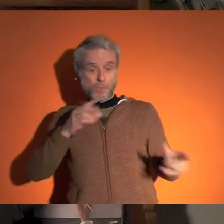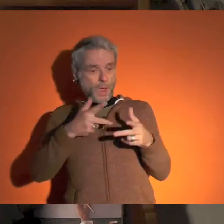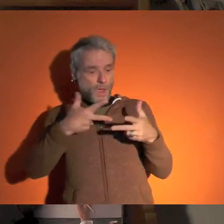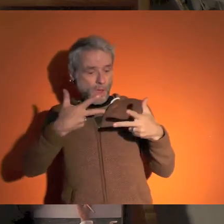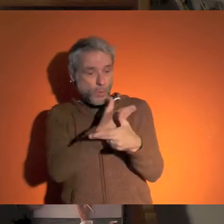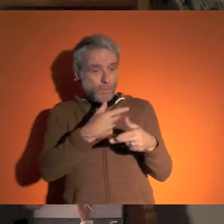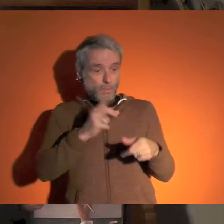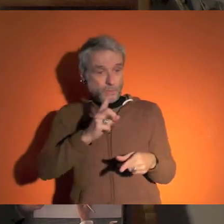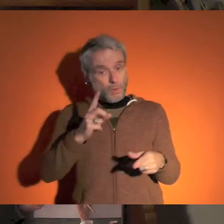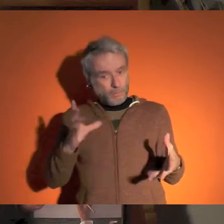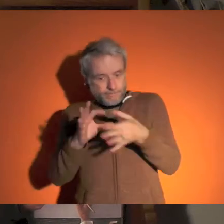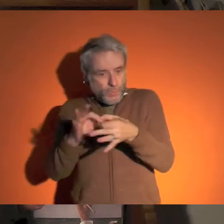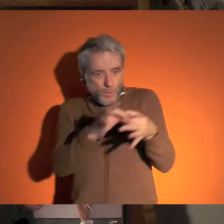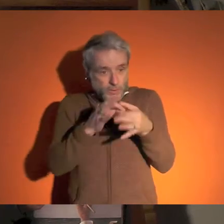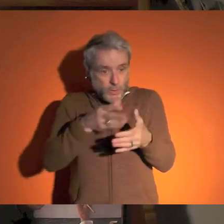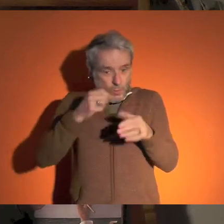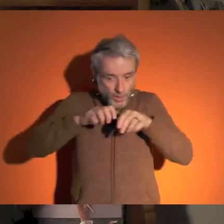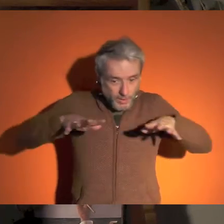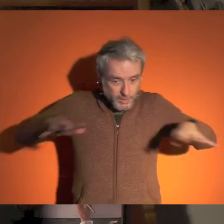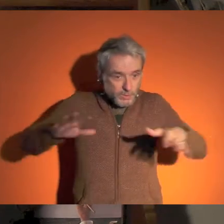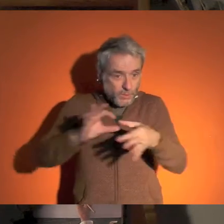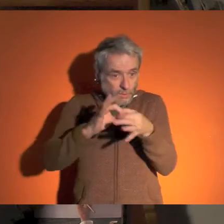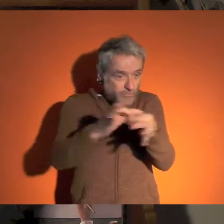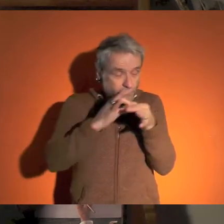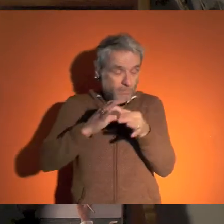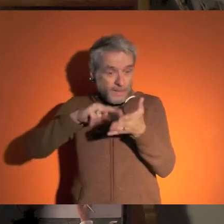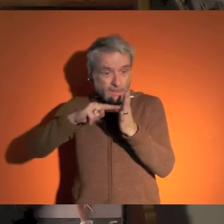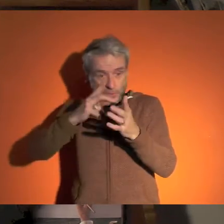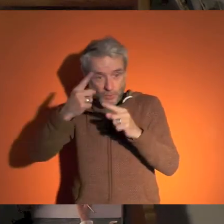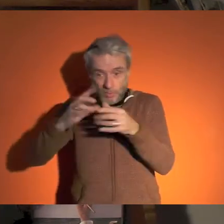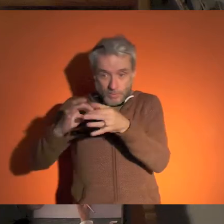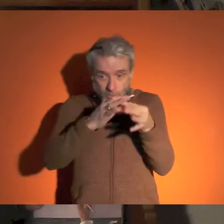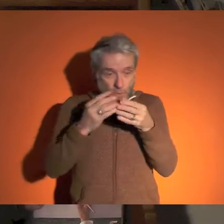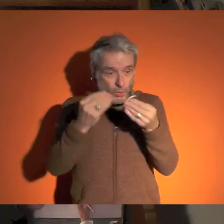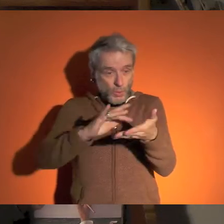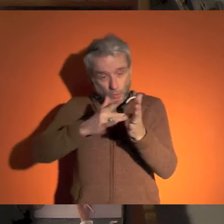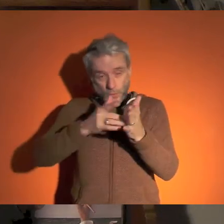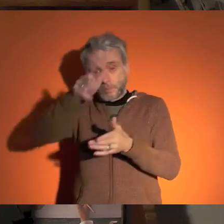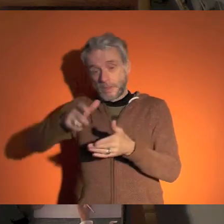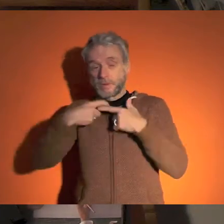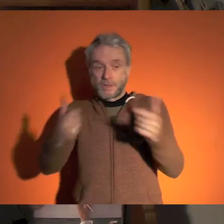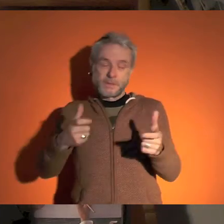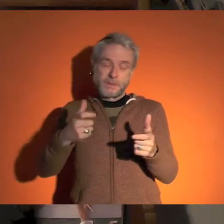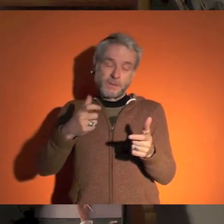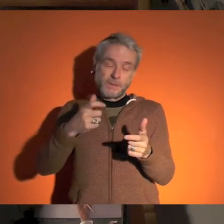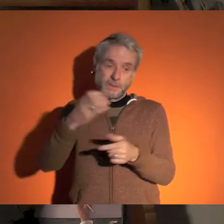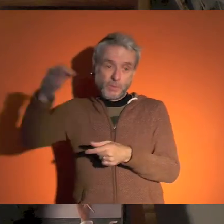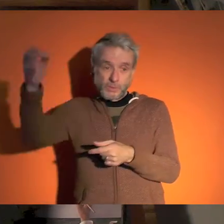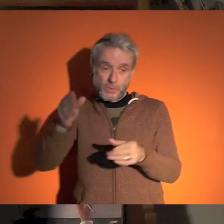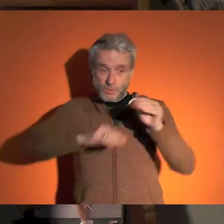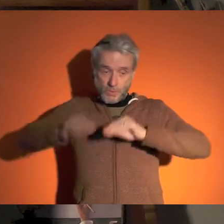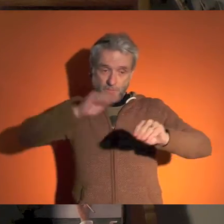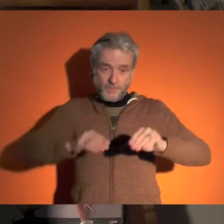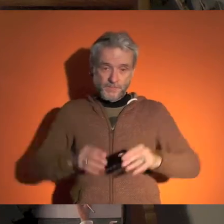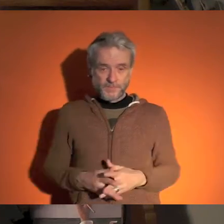à différents endroits du territoire. Et ce n'est pas en dehors du rapport humain, c'est plutôt pour créer beaucoup plus de relations et beaucoup